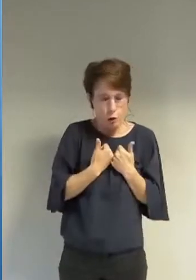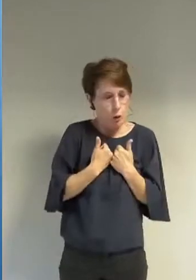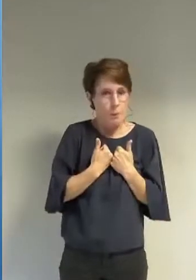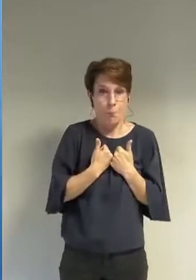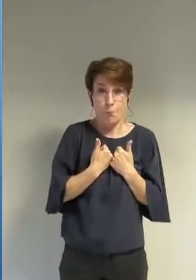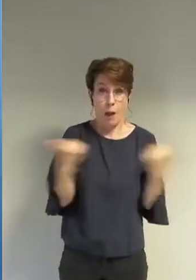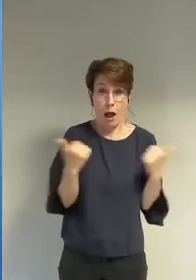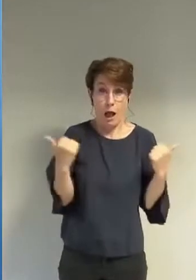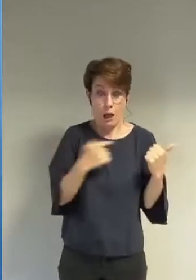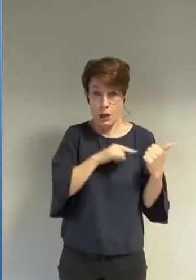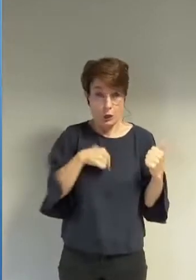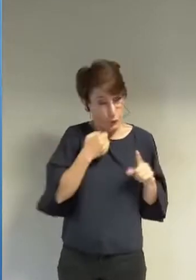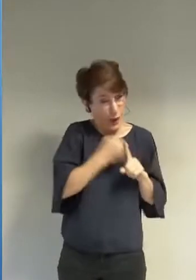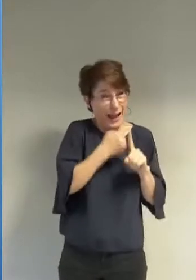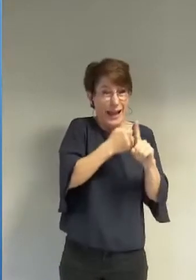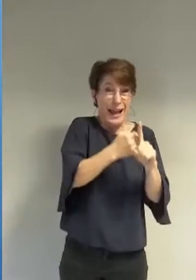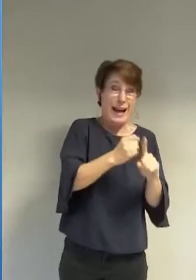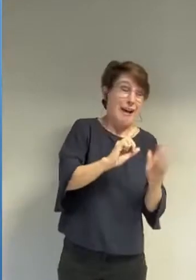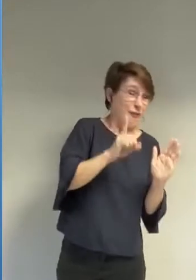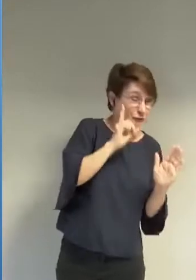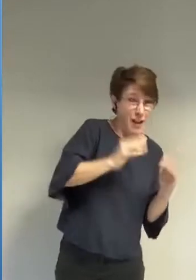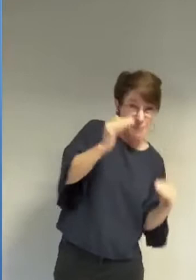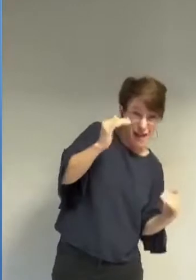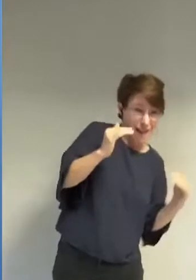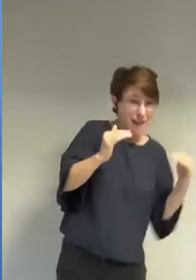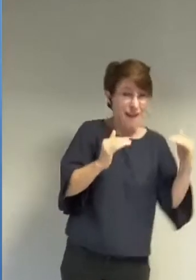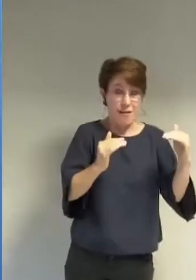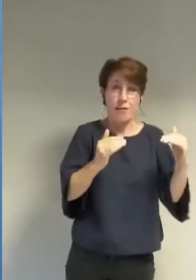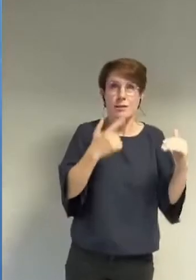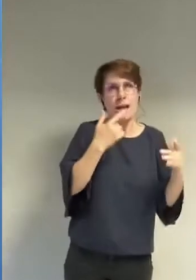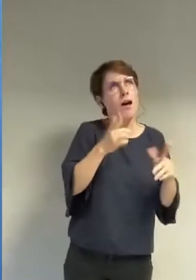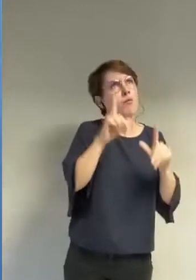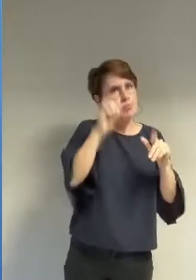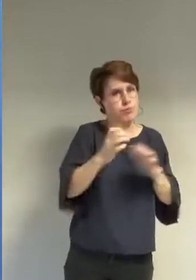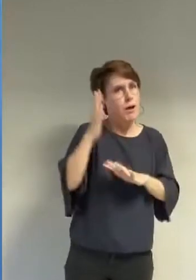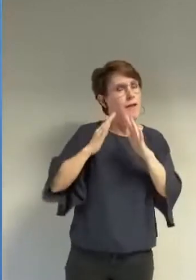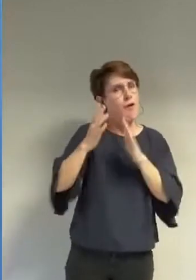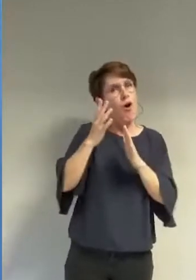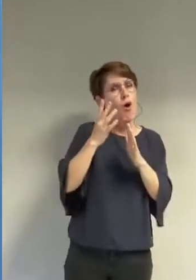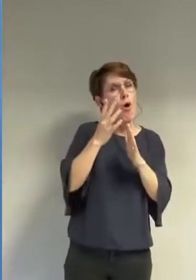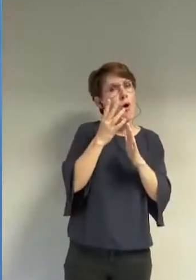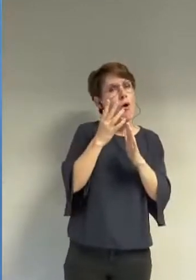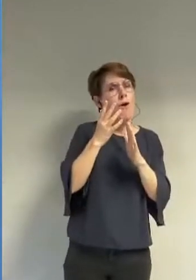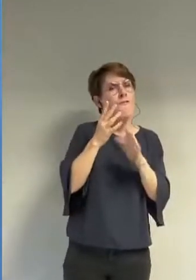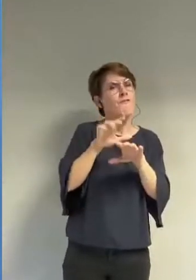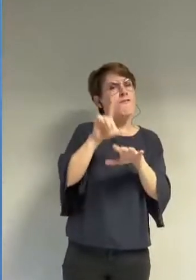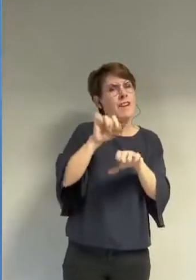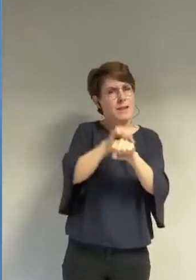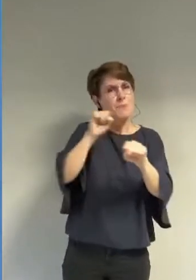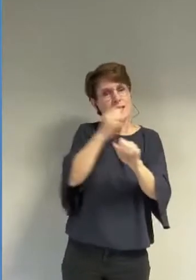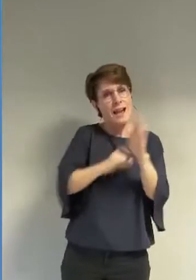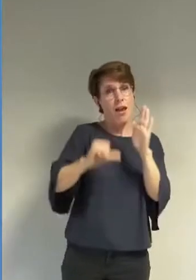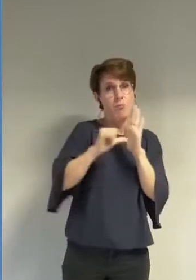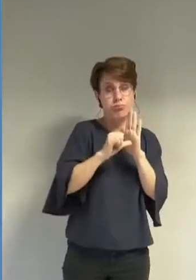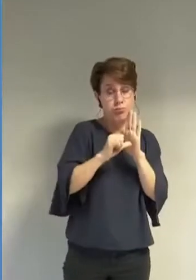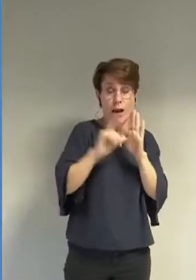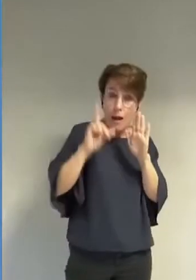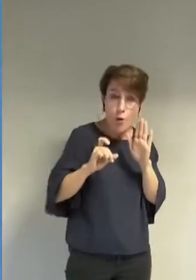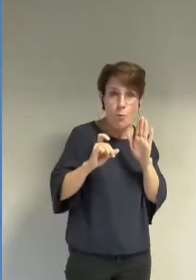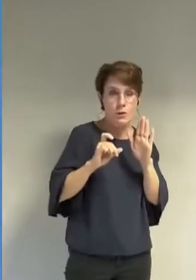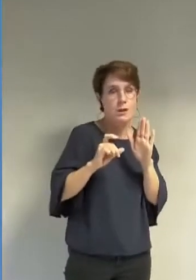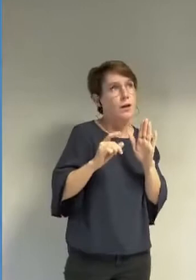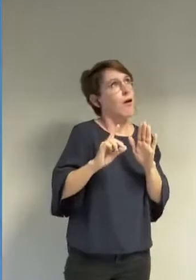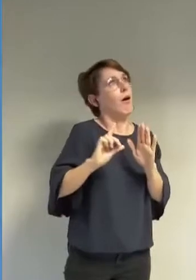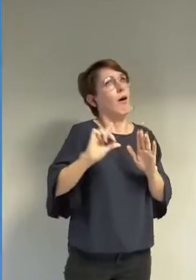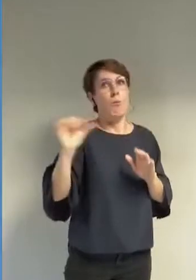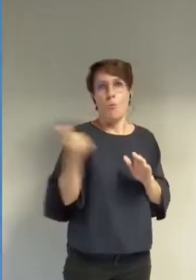droits et l'égalité des sexes qui ont commencé vers le milieu du XXe siècle avec un signal fort celui du droit de vote en